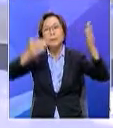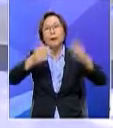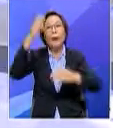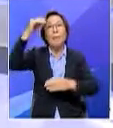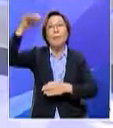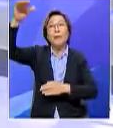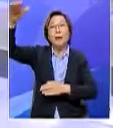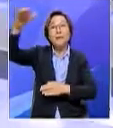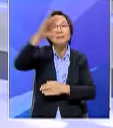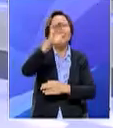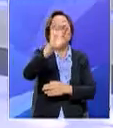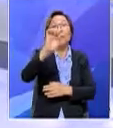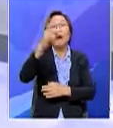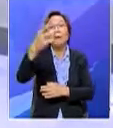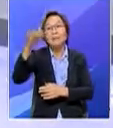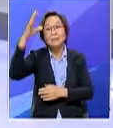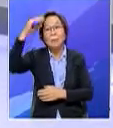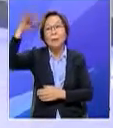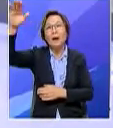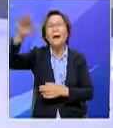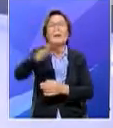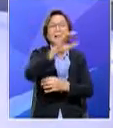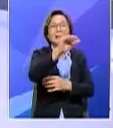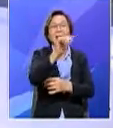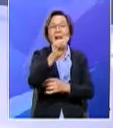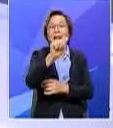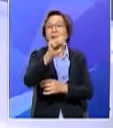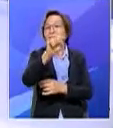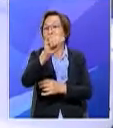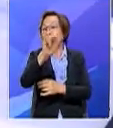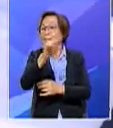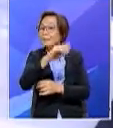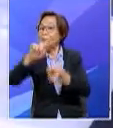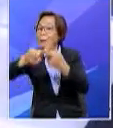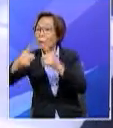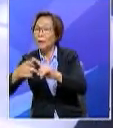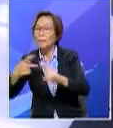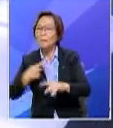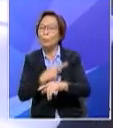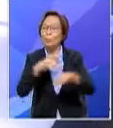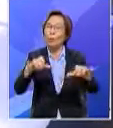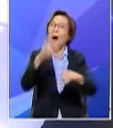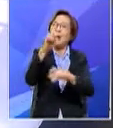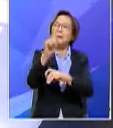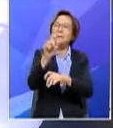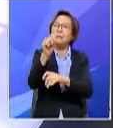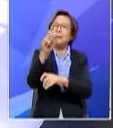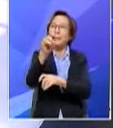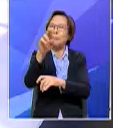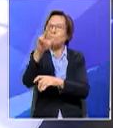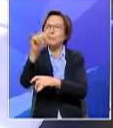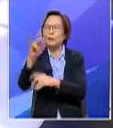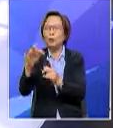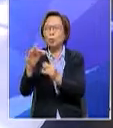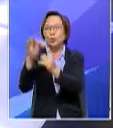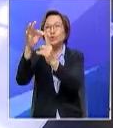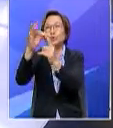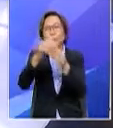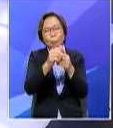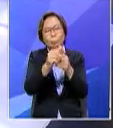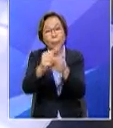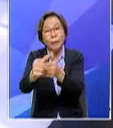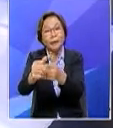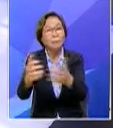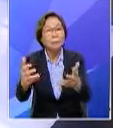Yasin dan kawan-kawan kita buat satu tamrin khusus khusus kepimpinan